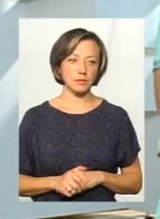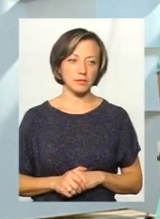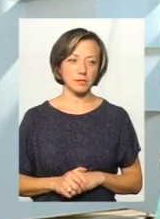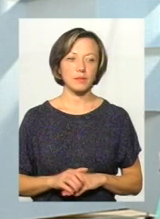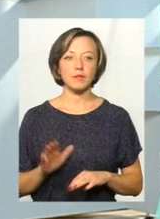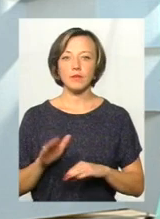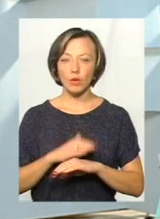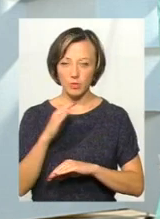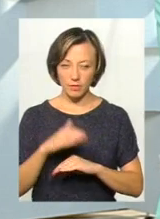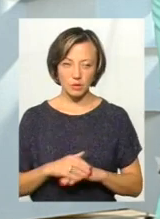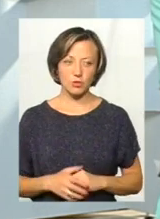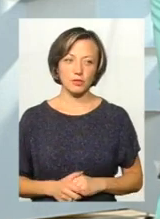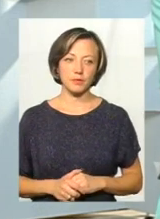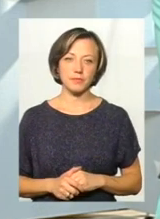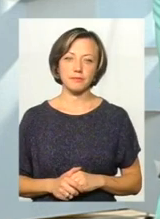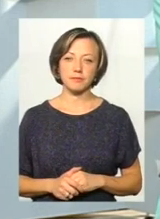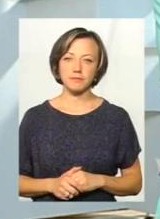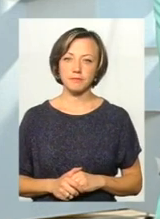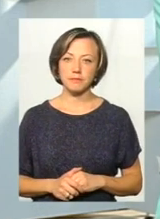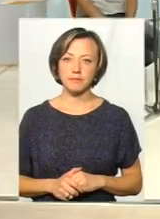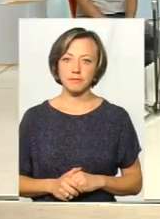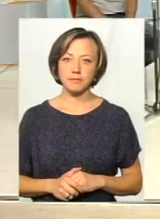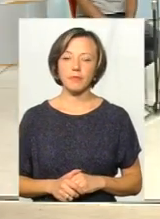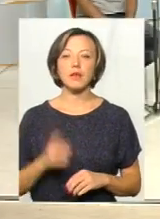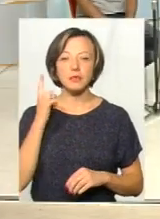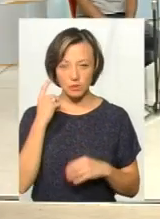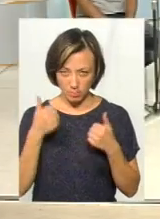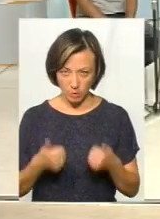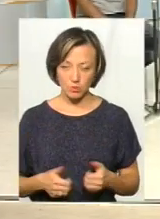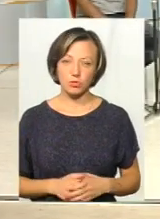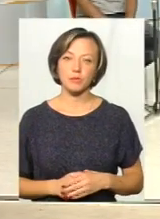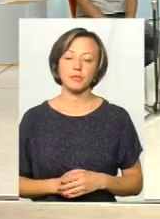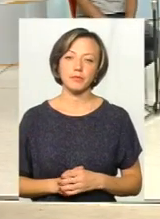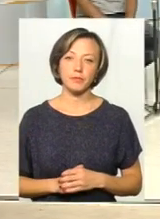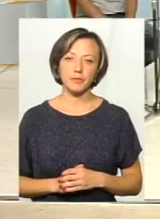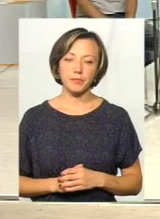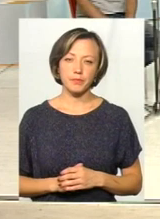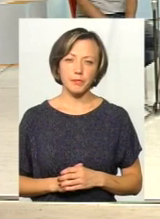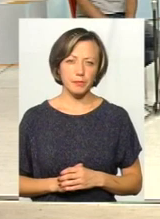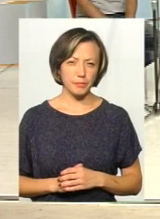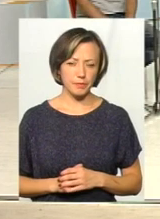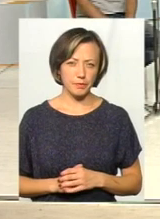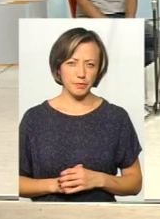Добрий вечір. Ви мене слухаєте? Ніхто це?